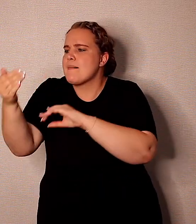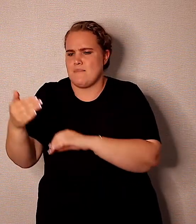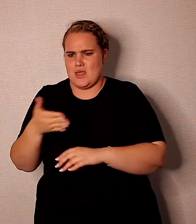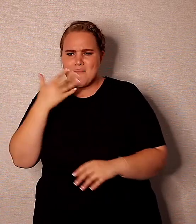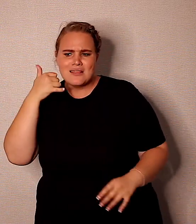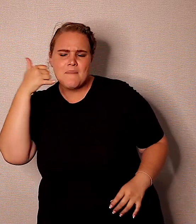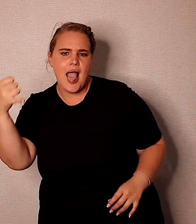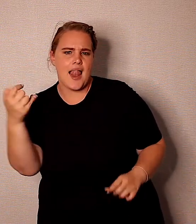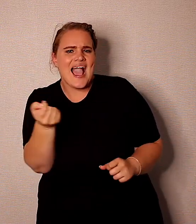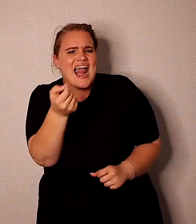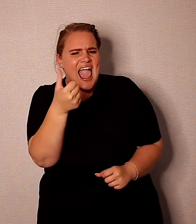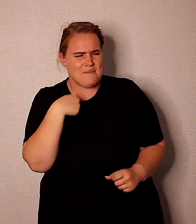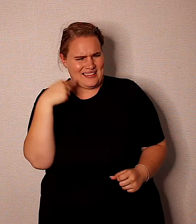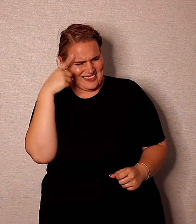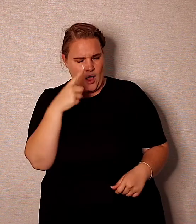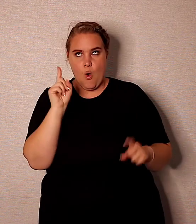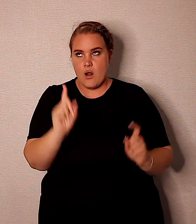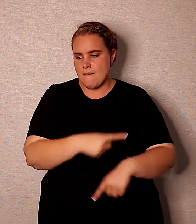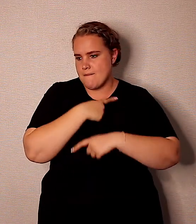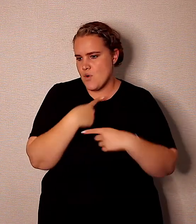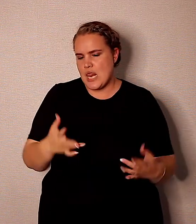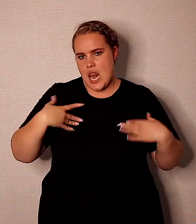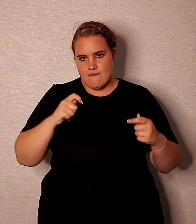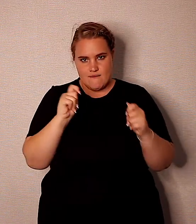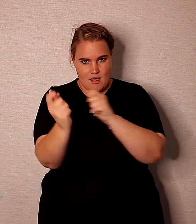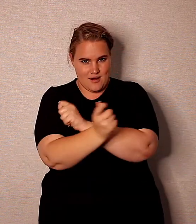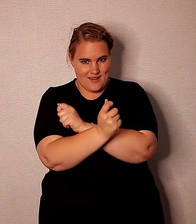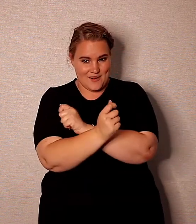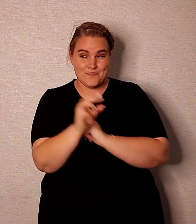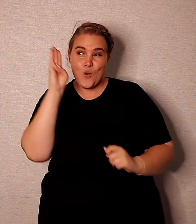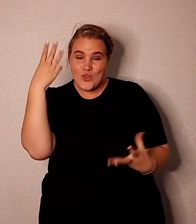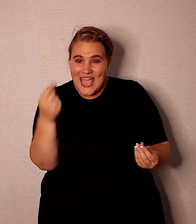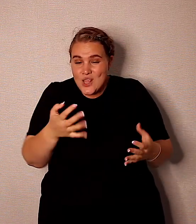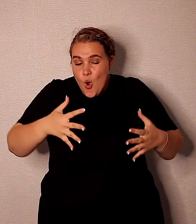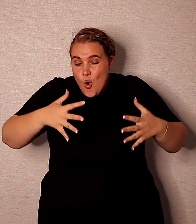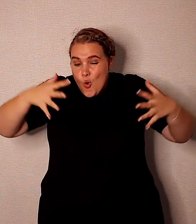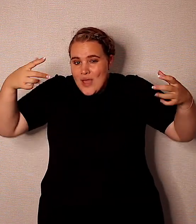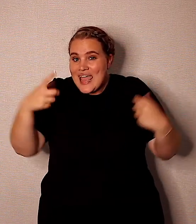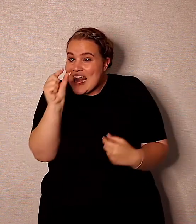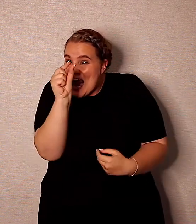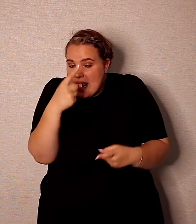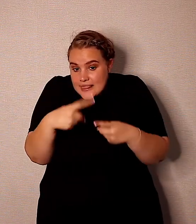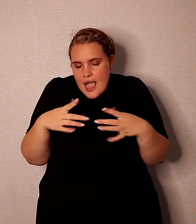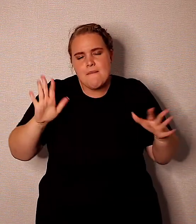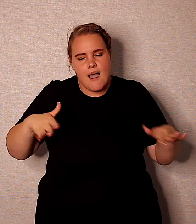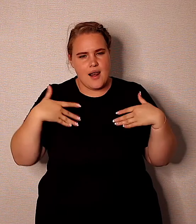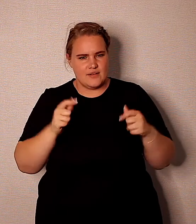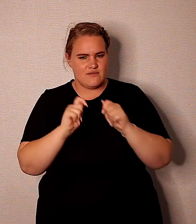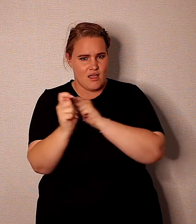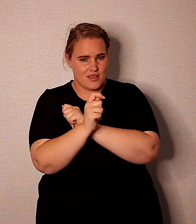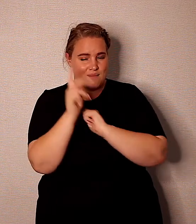om my oproep te maak, die kleinste goedkies wat ons denk, maar het kan nie levens verander nie. Jy weet met klein goed en met groot goed, baie levens verander.